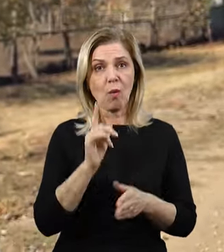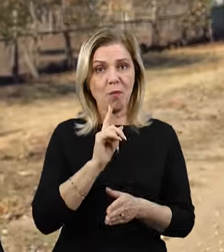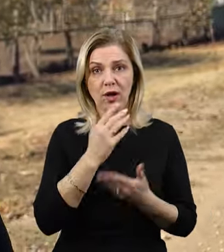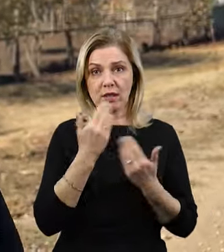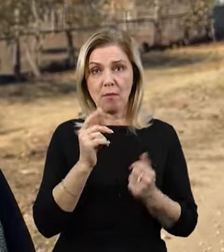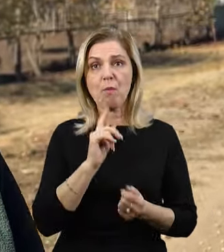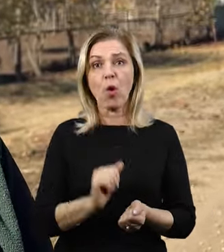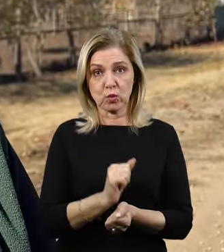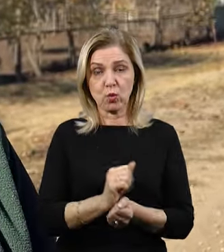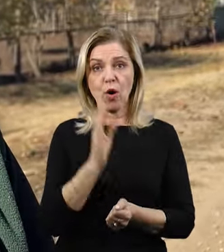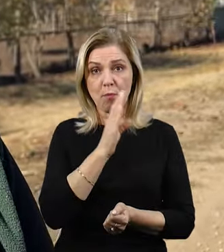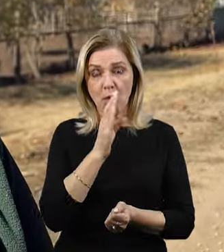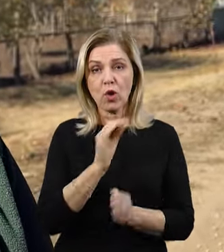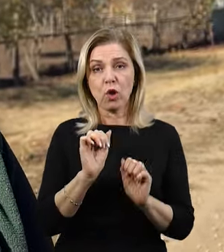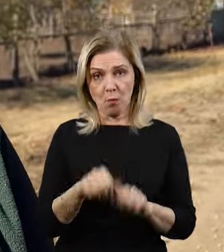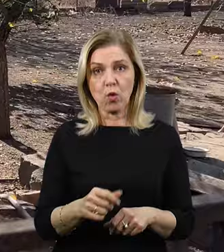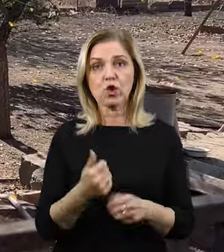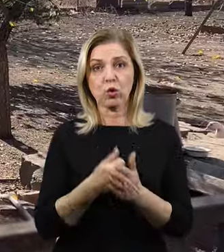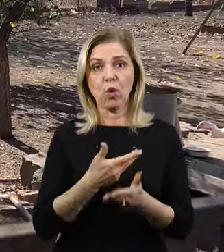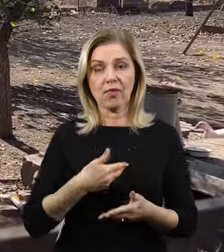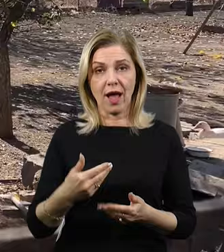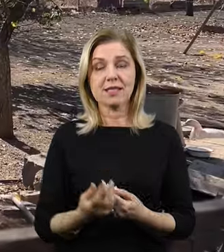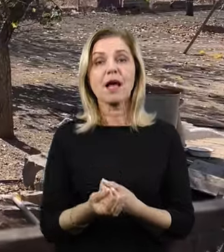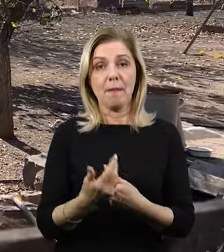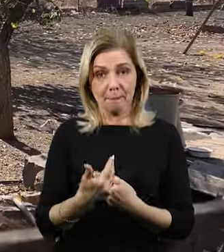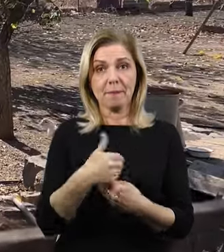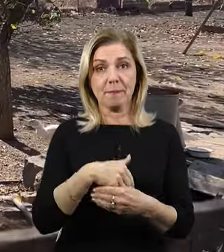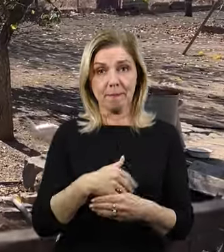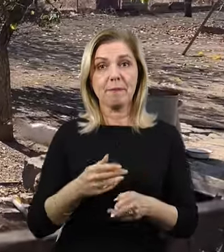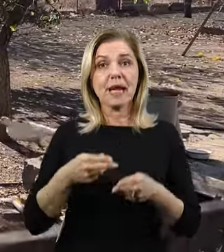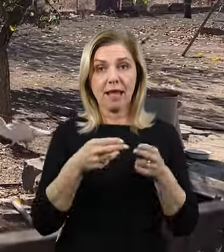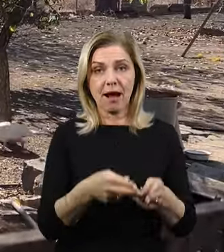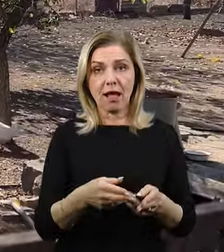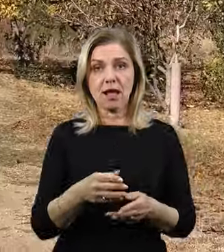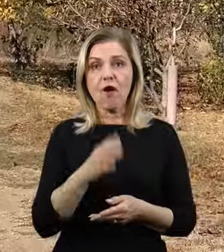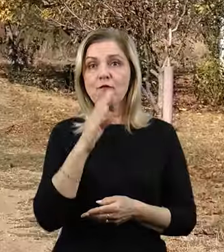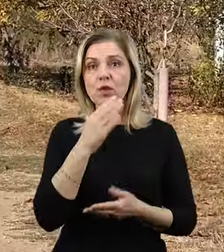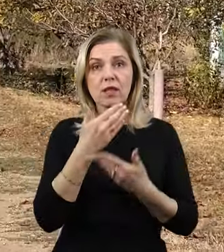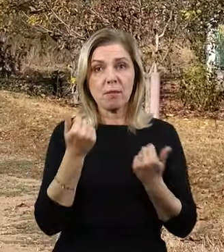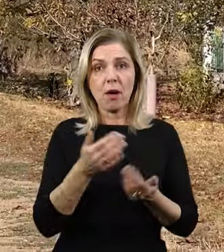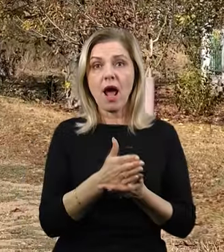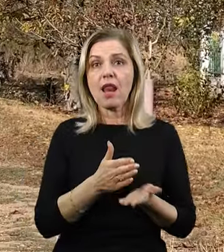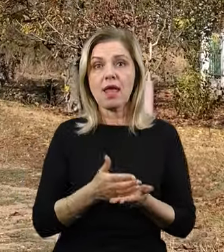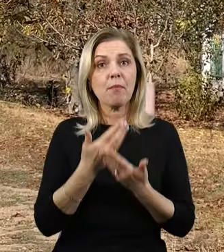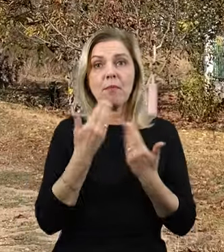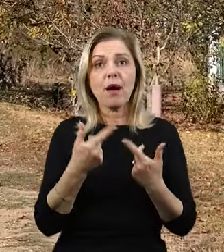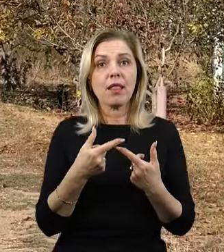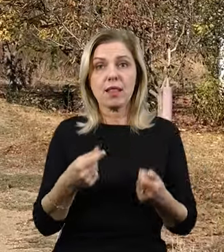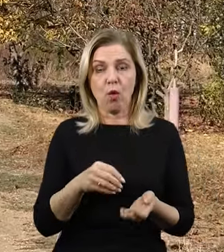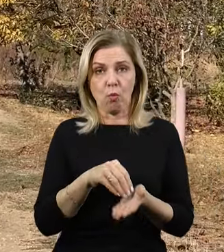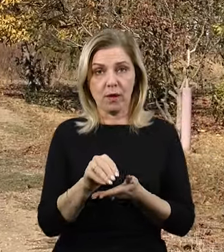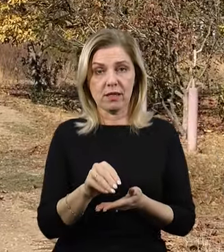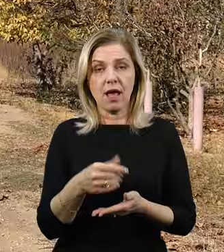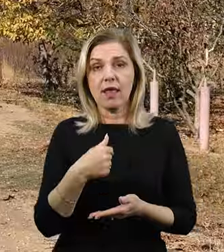сухо, поки хтось ще до нас може приїхати. Води немає, хліба тут купить немає. Я не